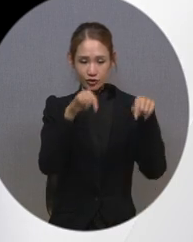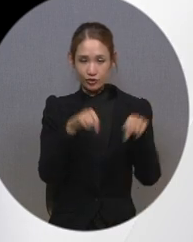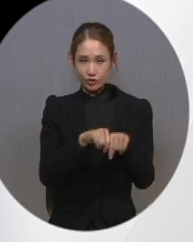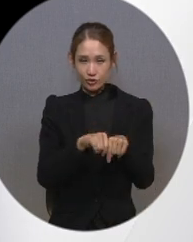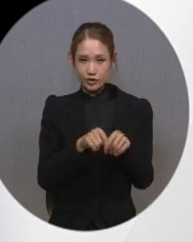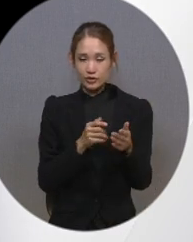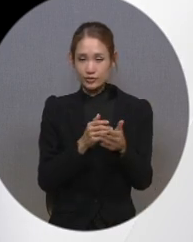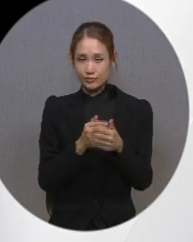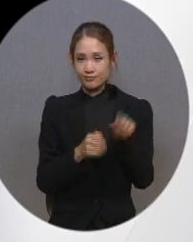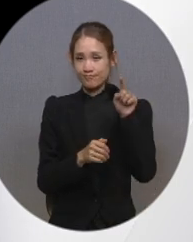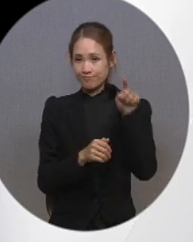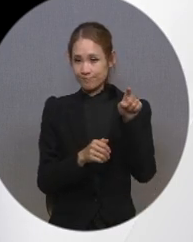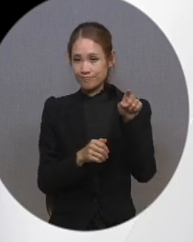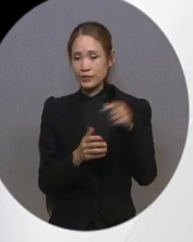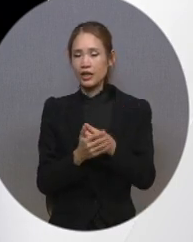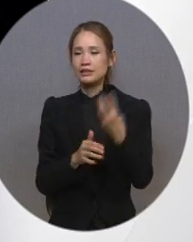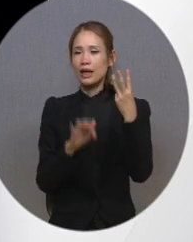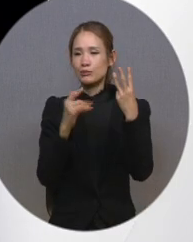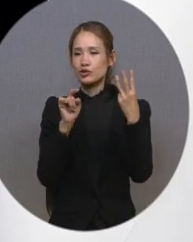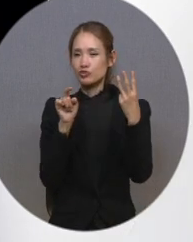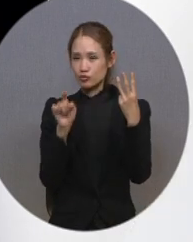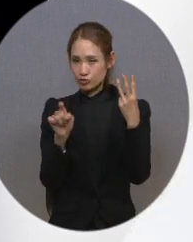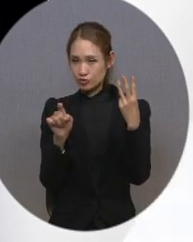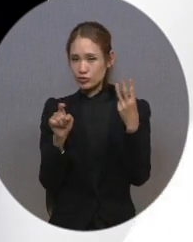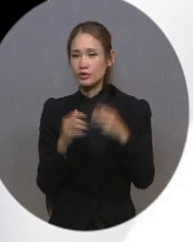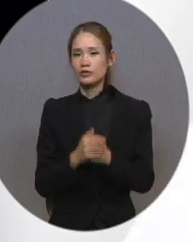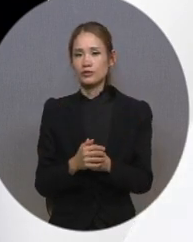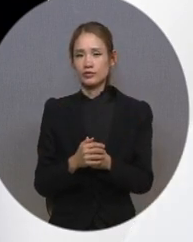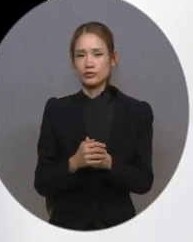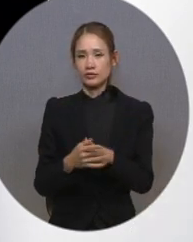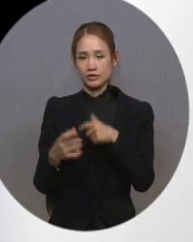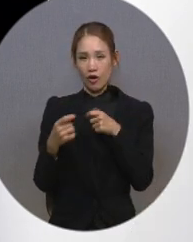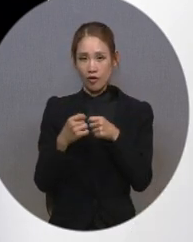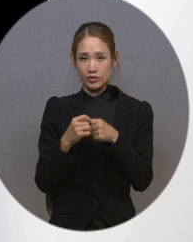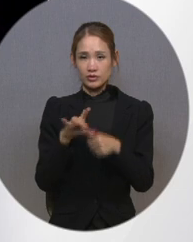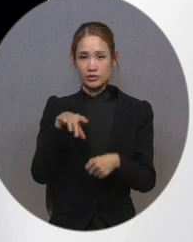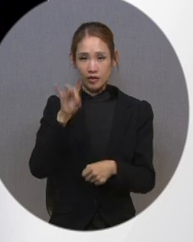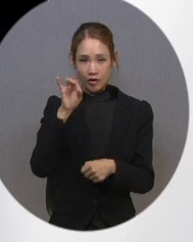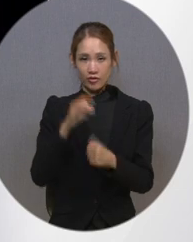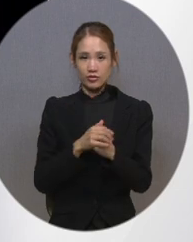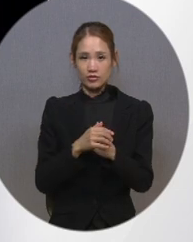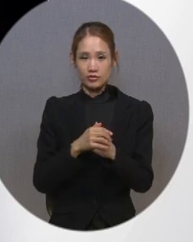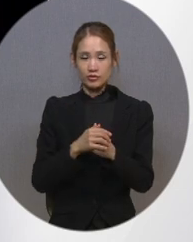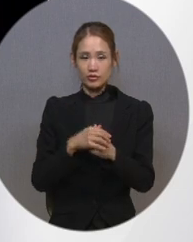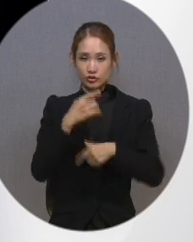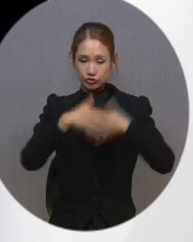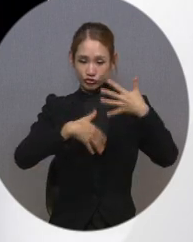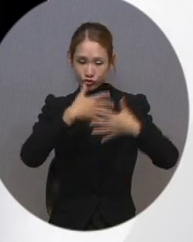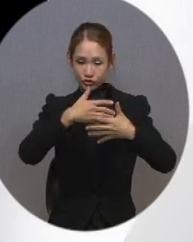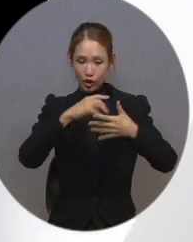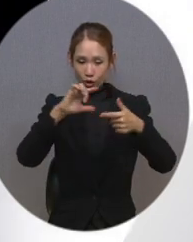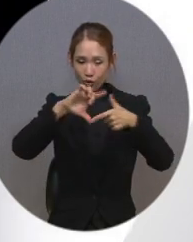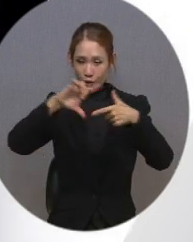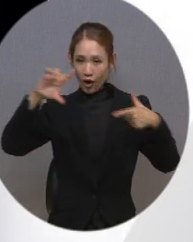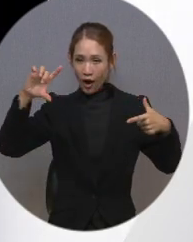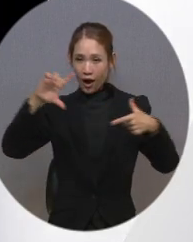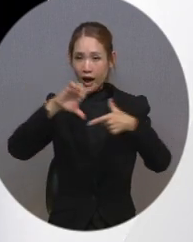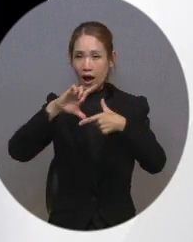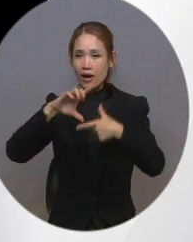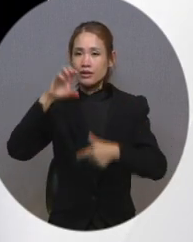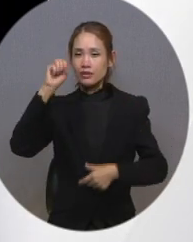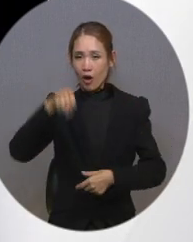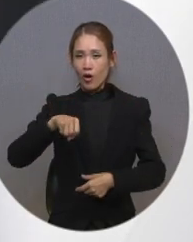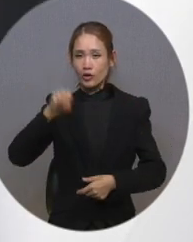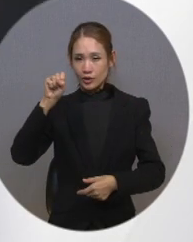전용 메뉴 버튼을 3초가량 눌러 접근성 설정에 진입한 뒤 수어 확대 설정에서 켜고 걸 수 있습니다.